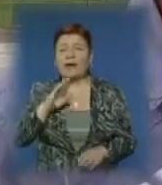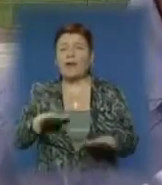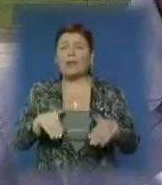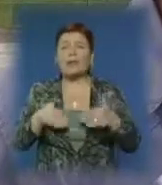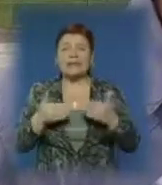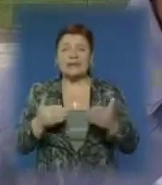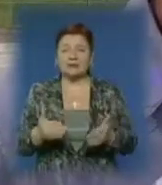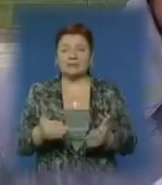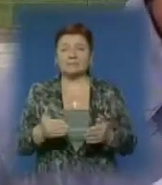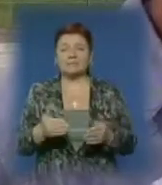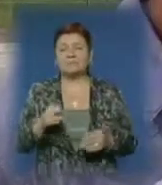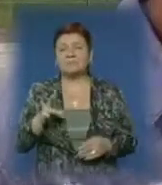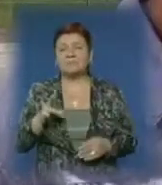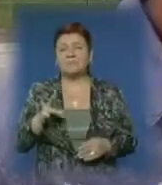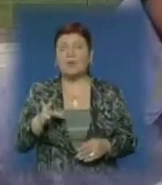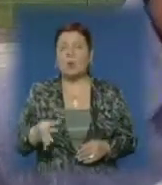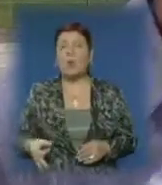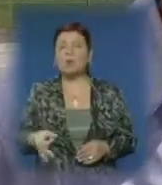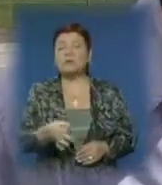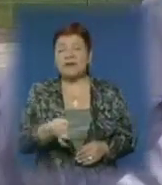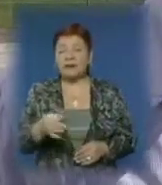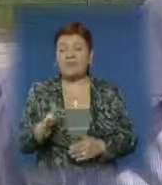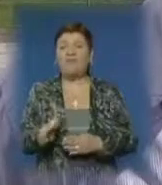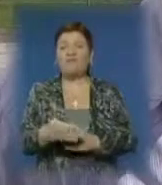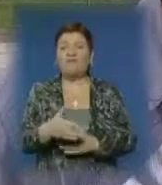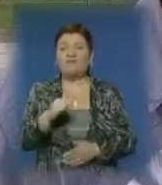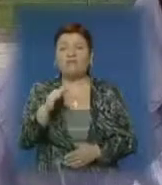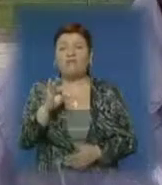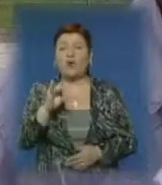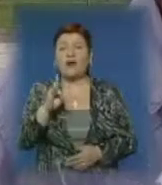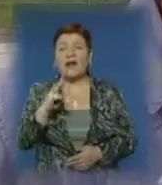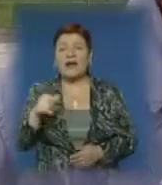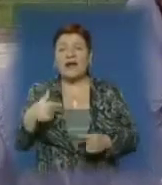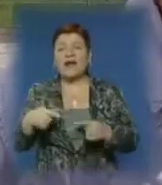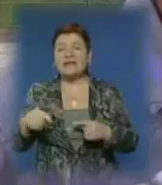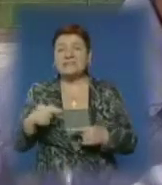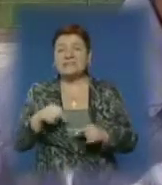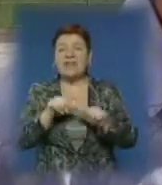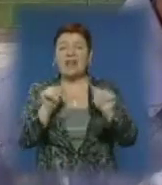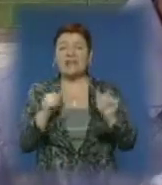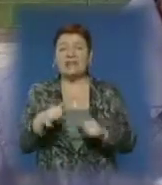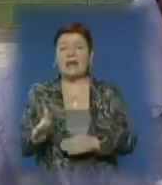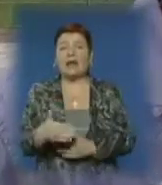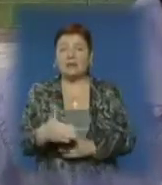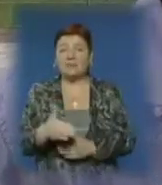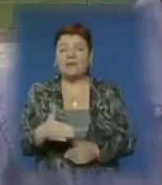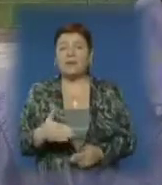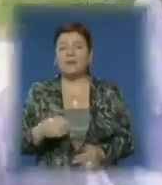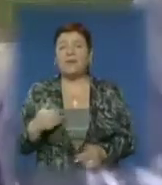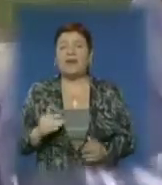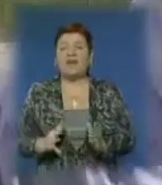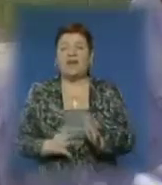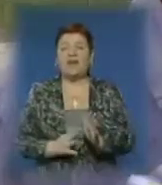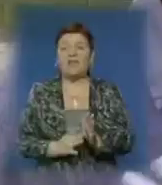озерам і форельникам, де в нас запущені різні види риб, де ми їх вирощуємо